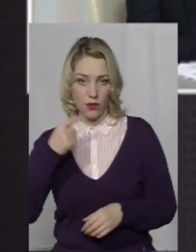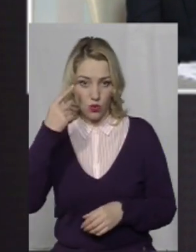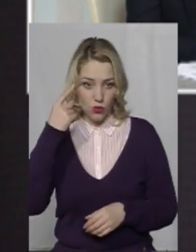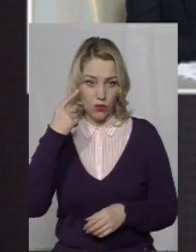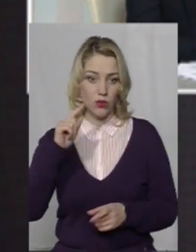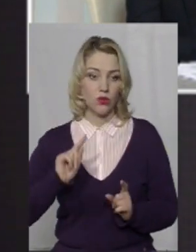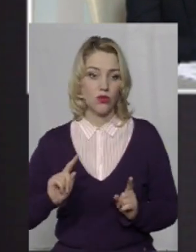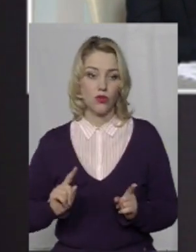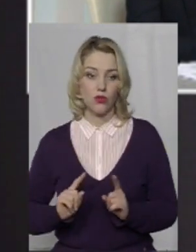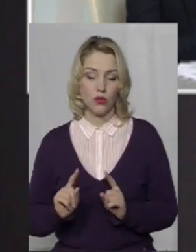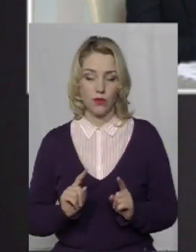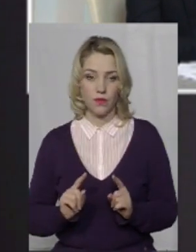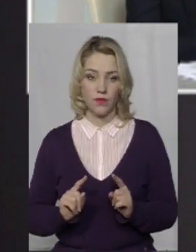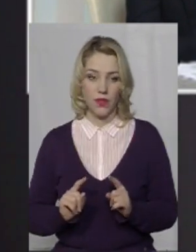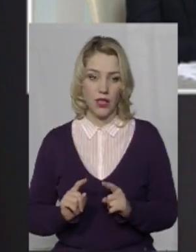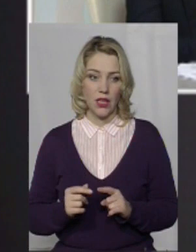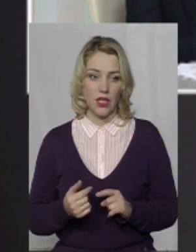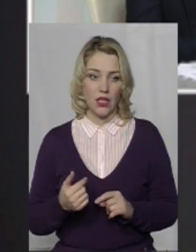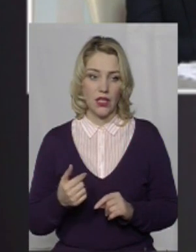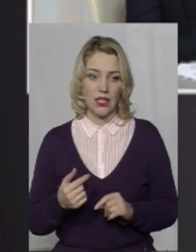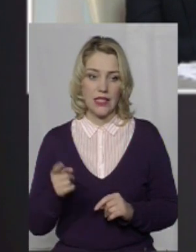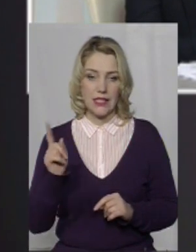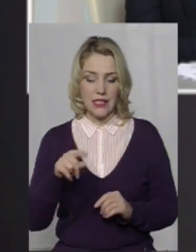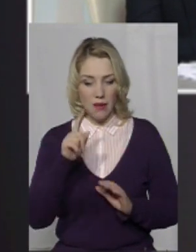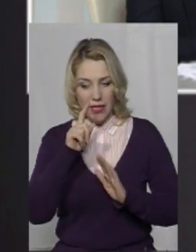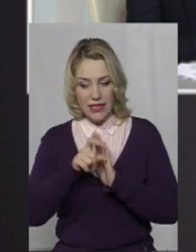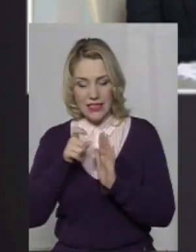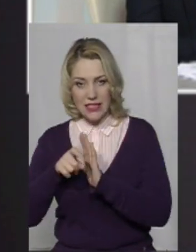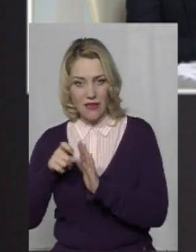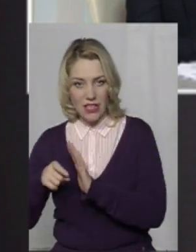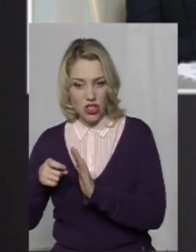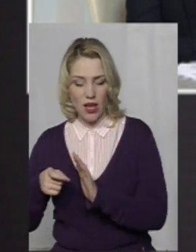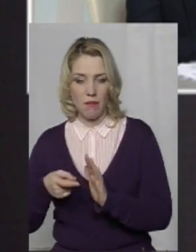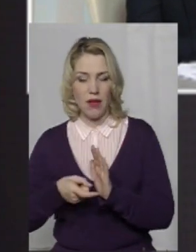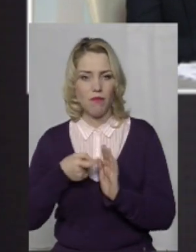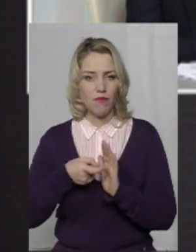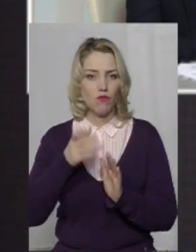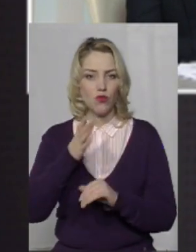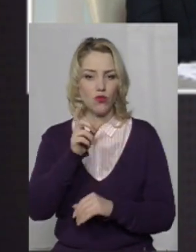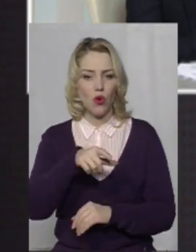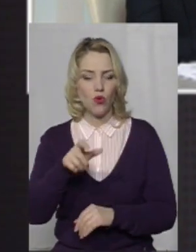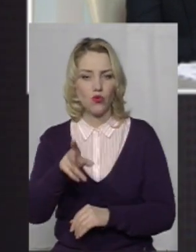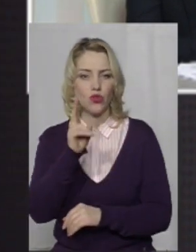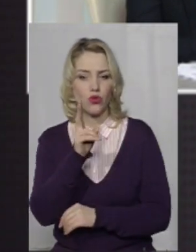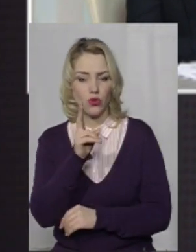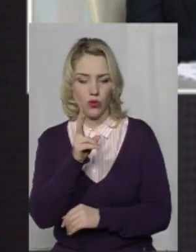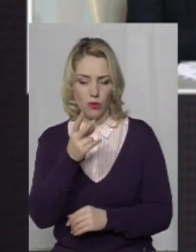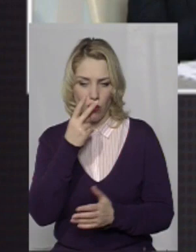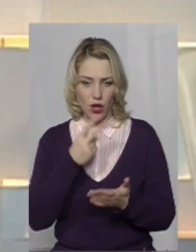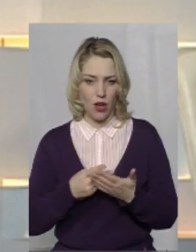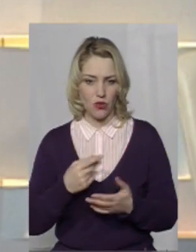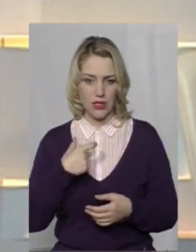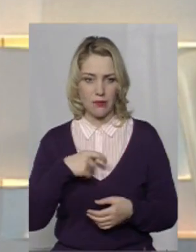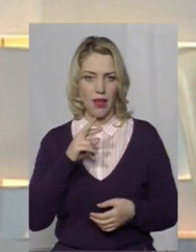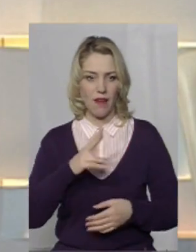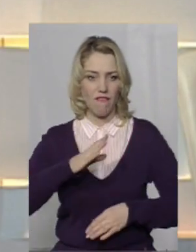саме дізнавачами будуть люди, які зможуть дійсно показати, що вони фахівці